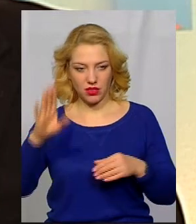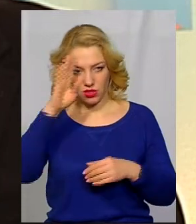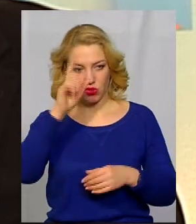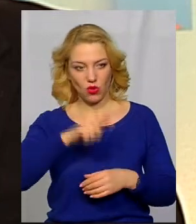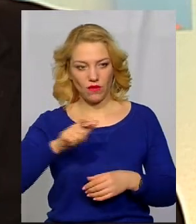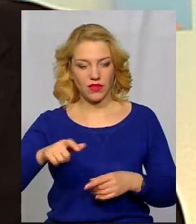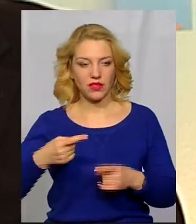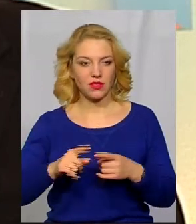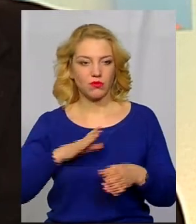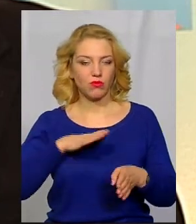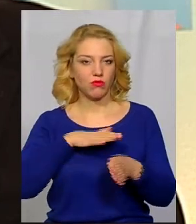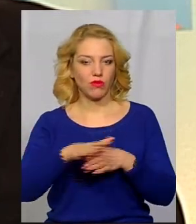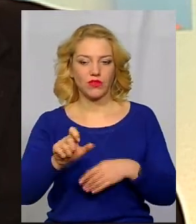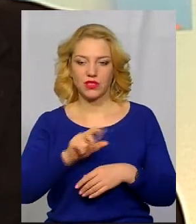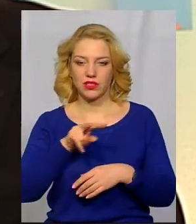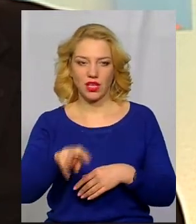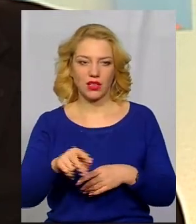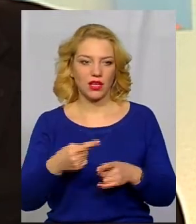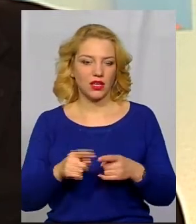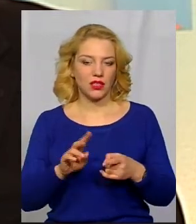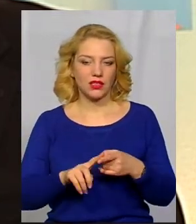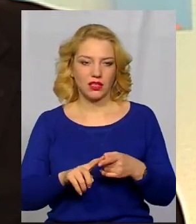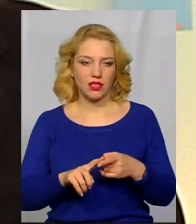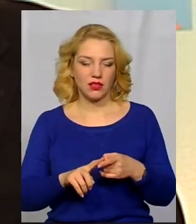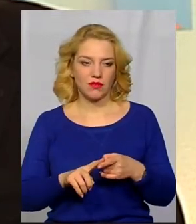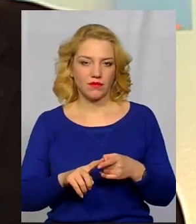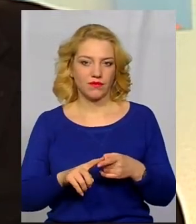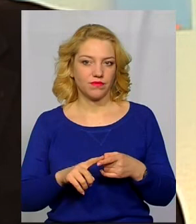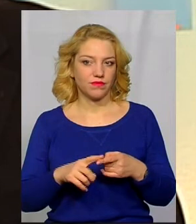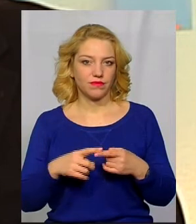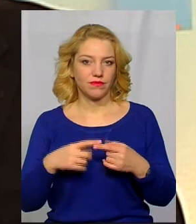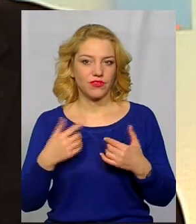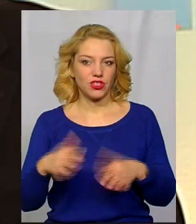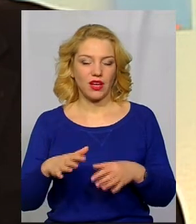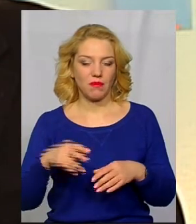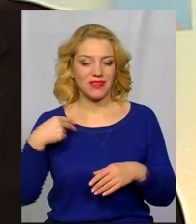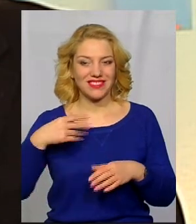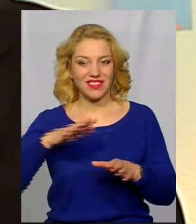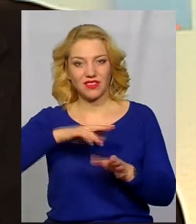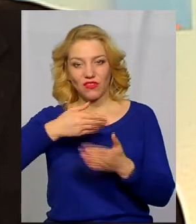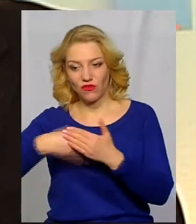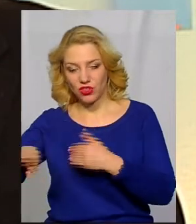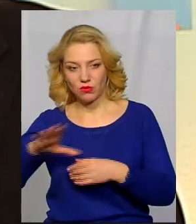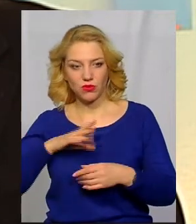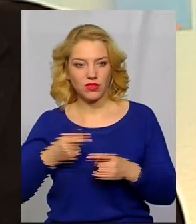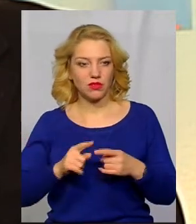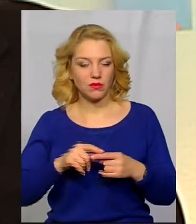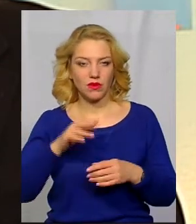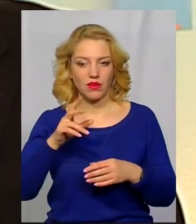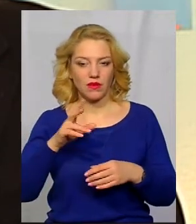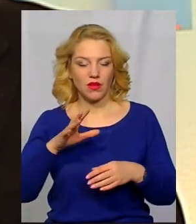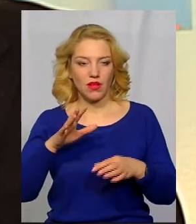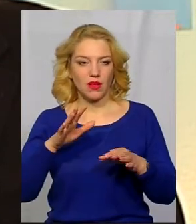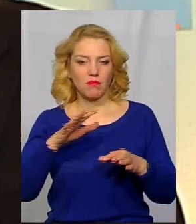І от це був повний зал, це вже було підстою, і президент вийшов. ЗМІ залишилось, це було сказано на ЗМІ, це було дуже багато